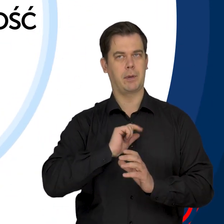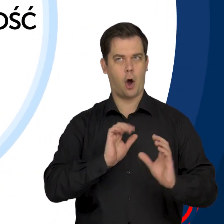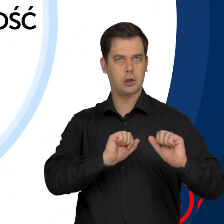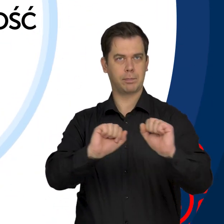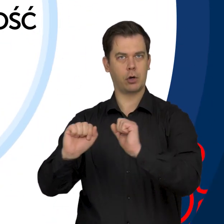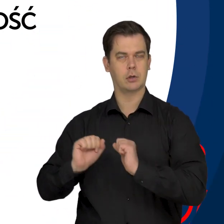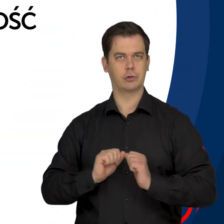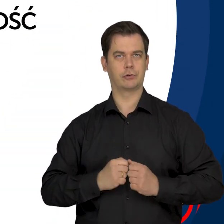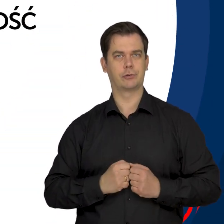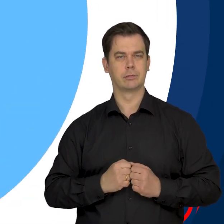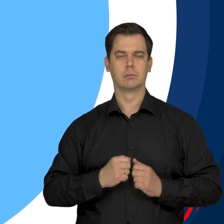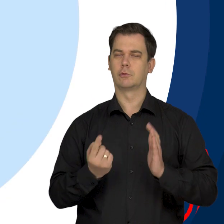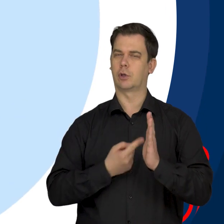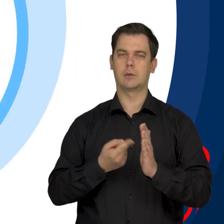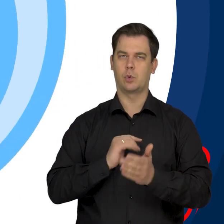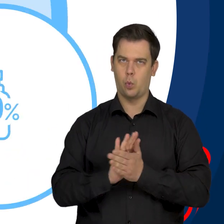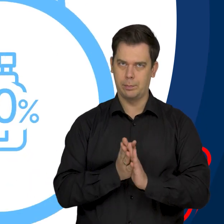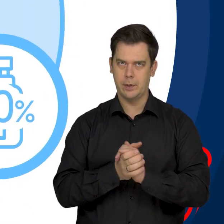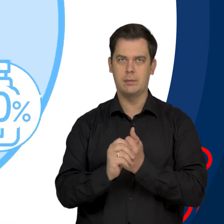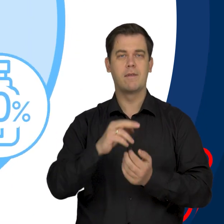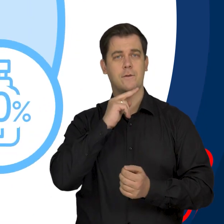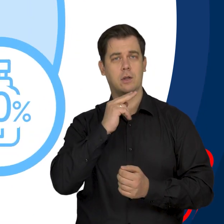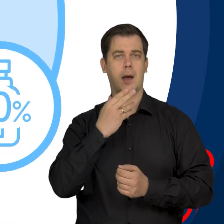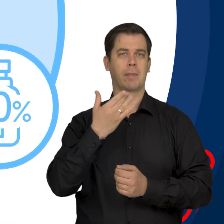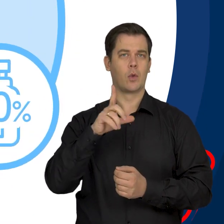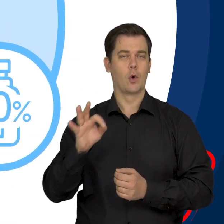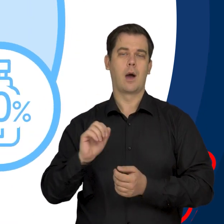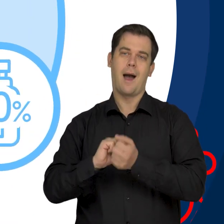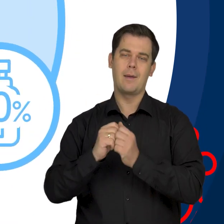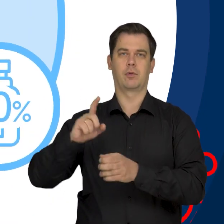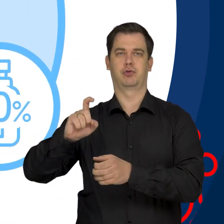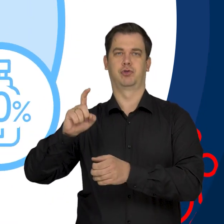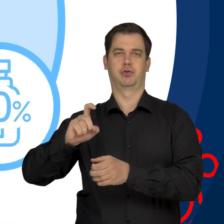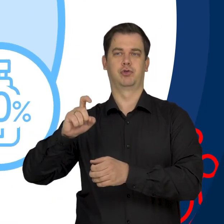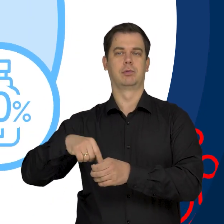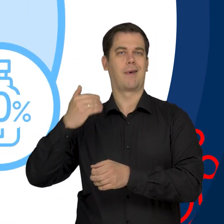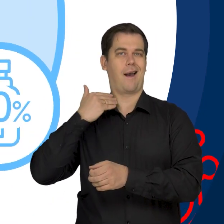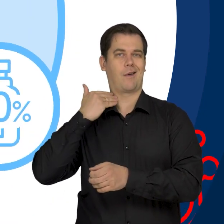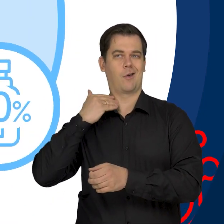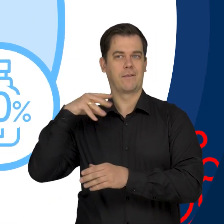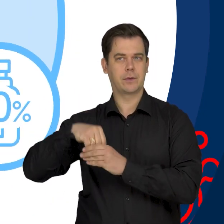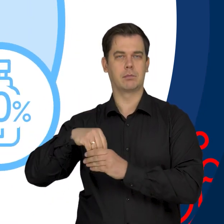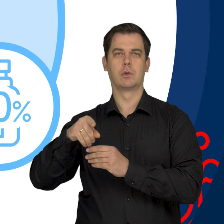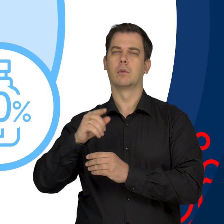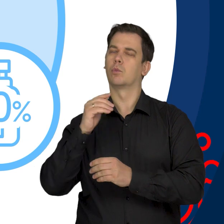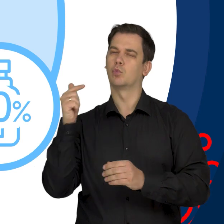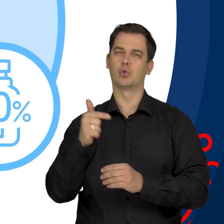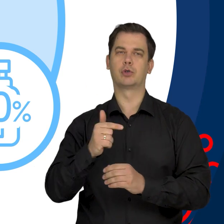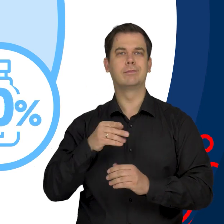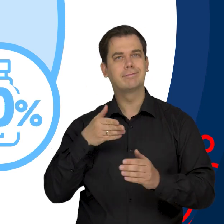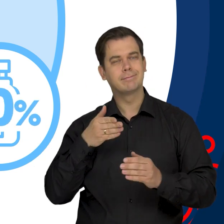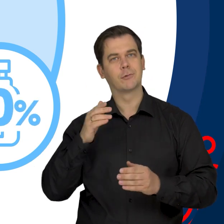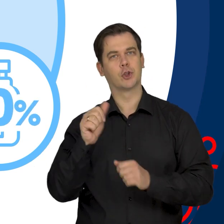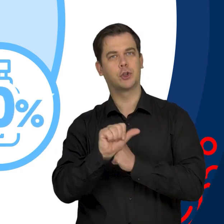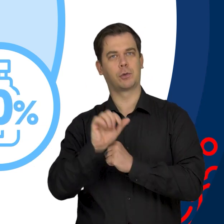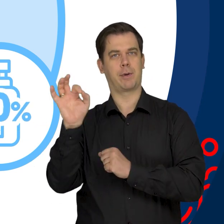odporność. Często myj ręce wodą z mydłem lub dezynfekuj je płynami z alkoholem o stężeniu co najmniej